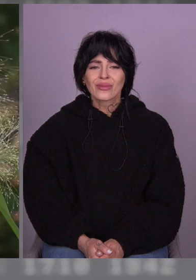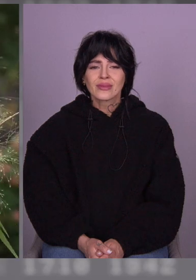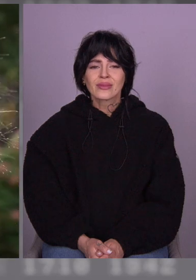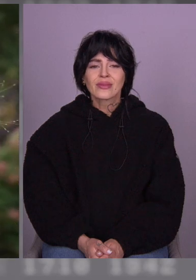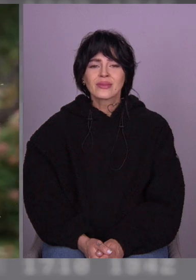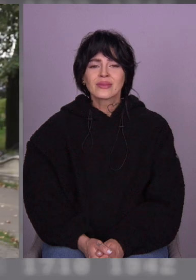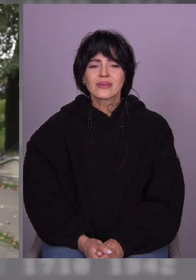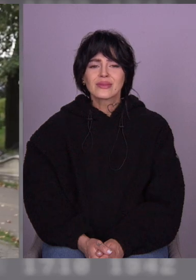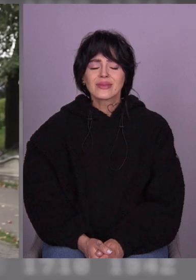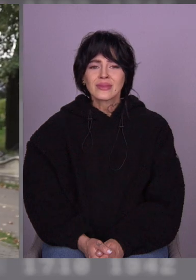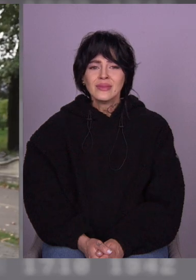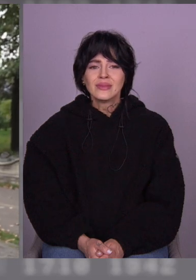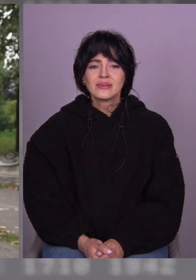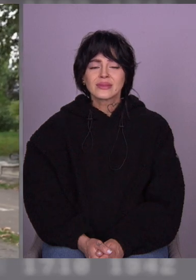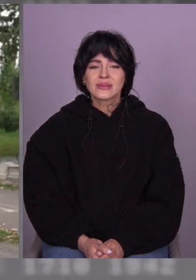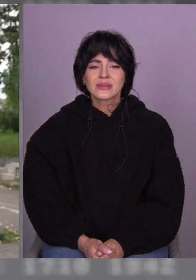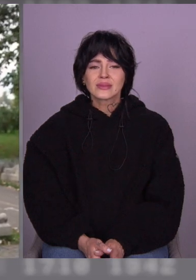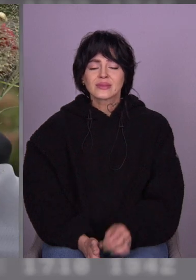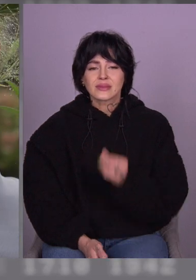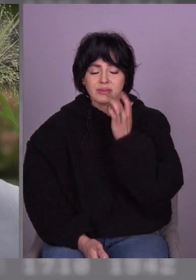добре. Добре.